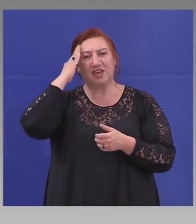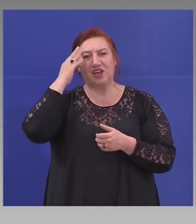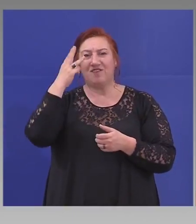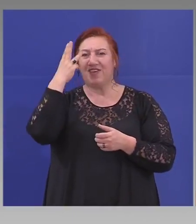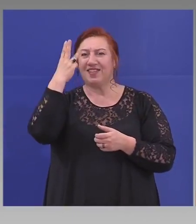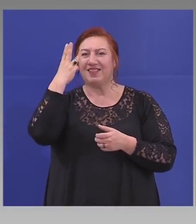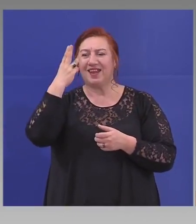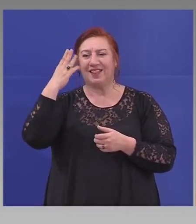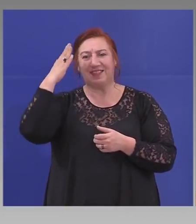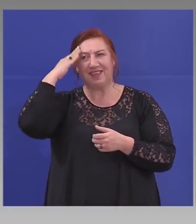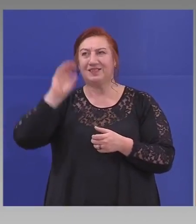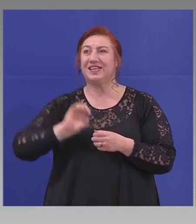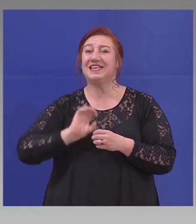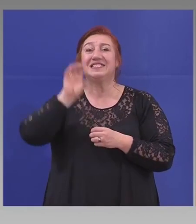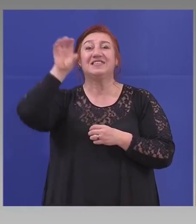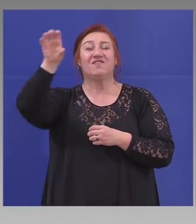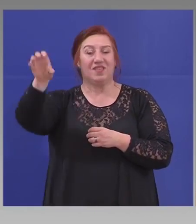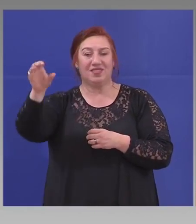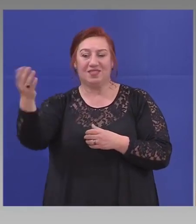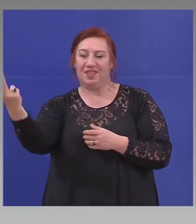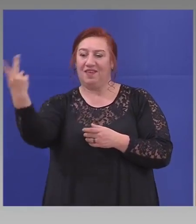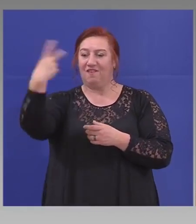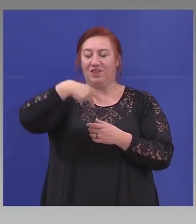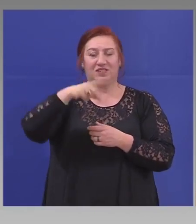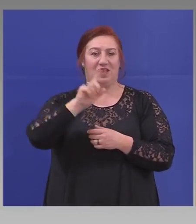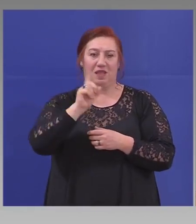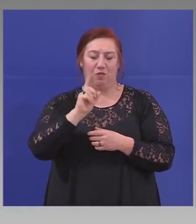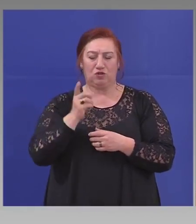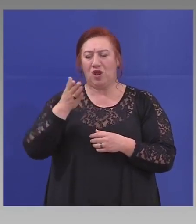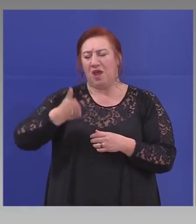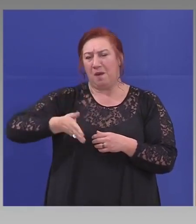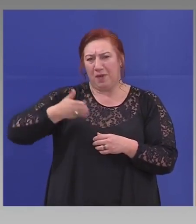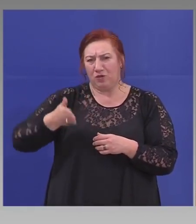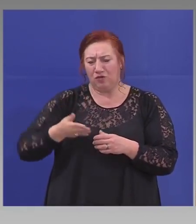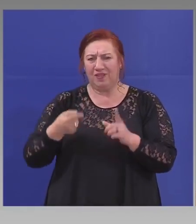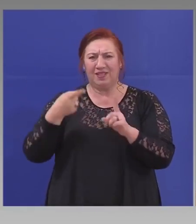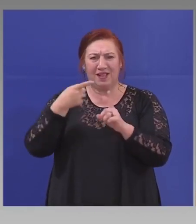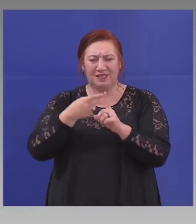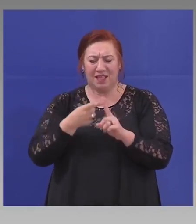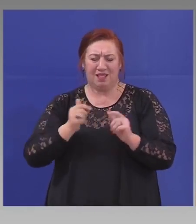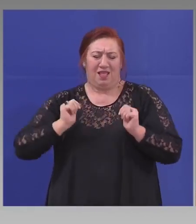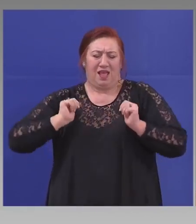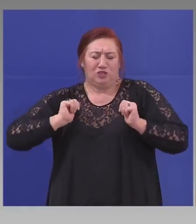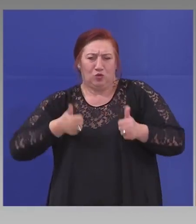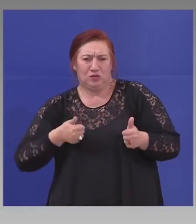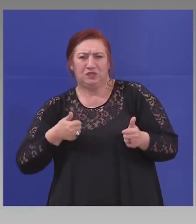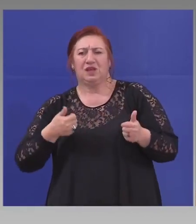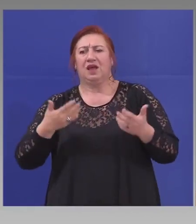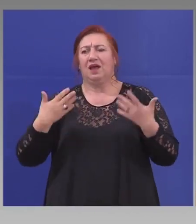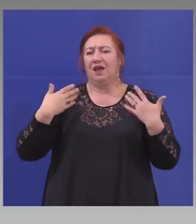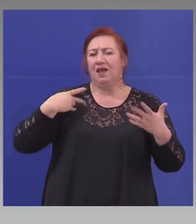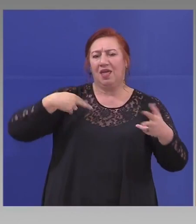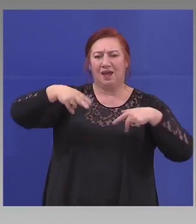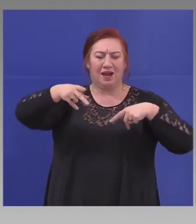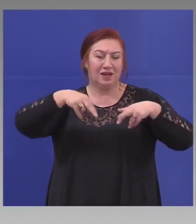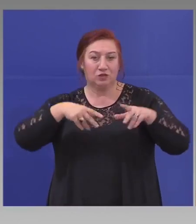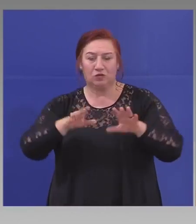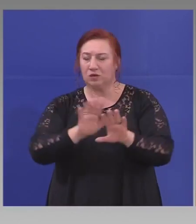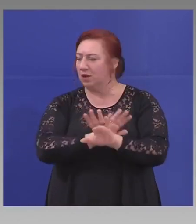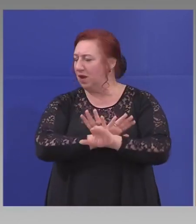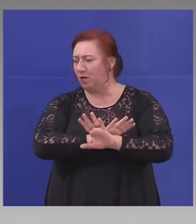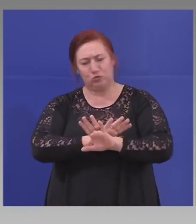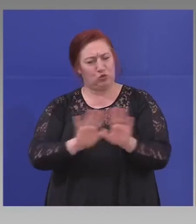За пътувания, които са с цял, екскурзия, разходки и така нататък, е абсурд. Тук ще останат